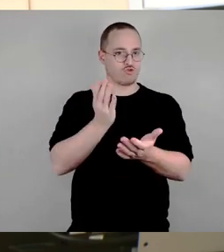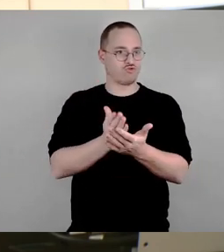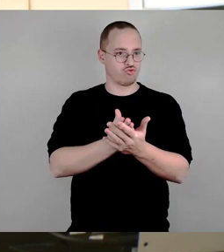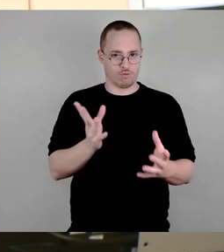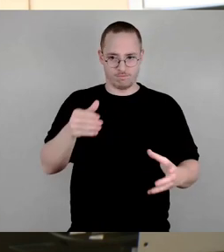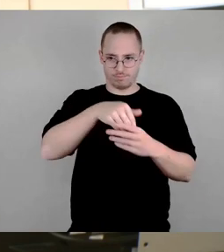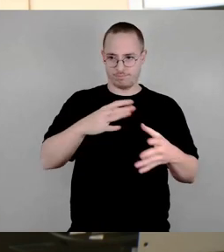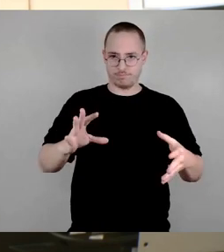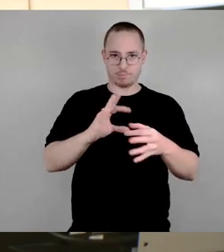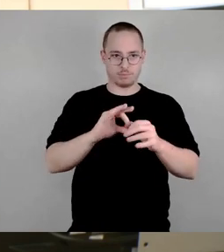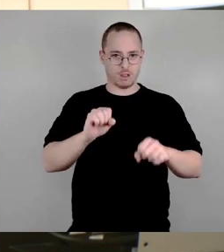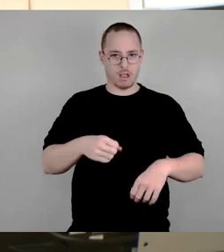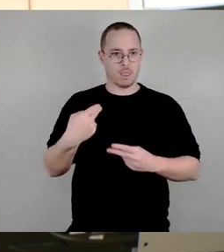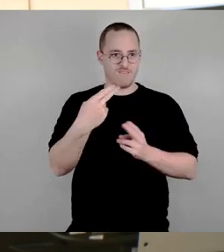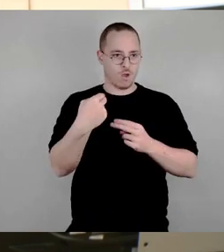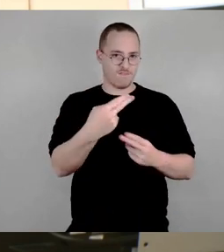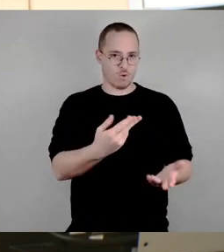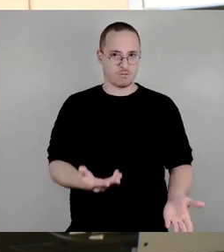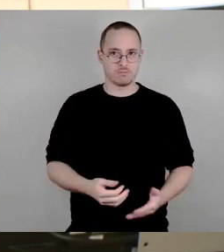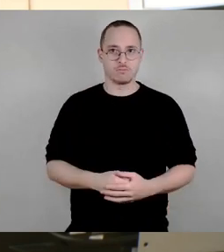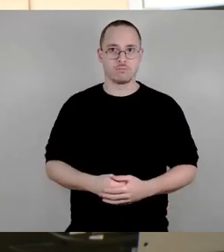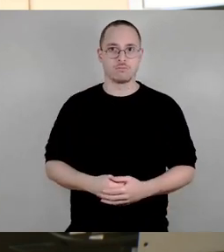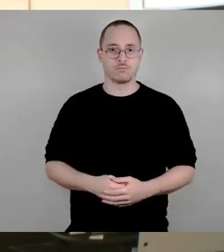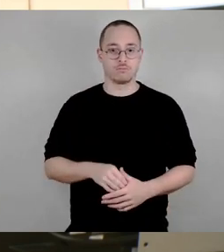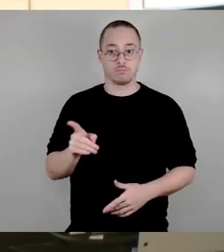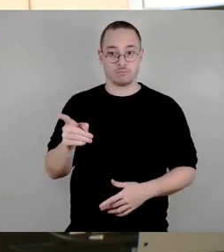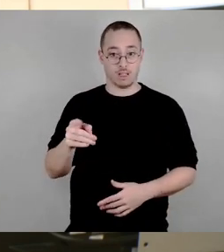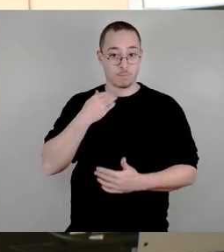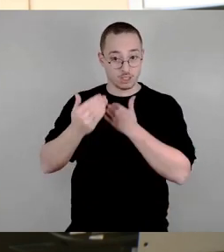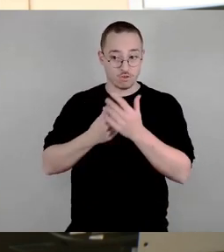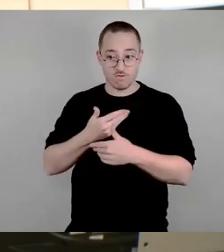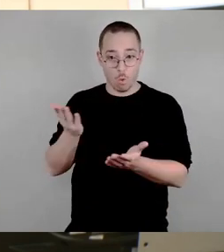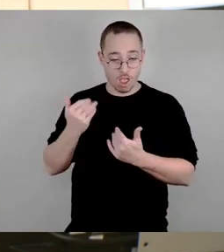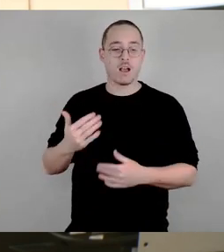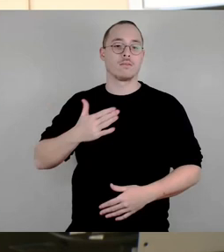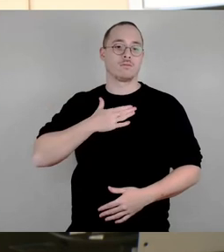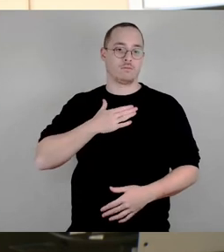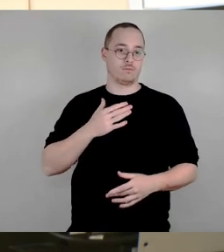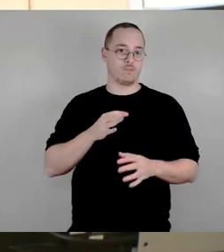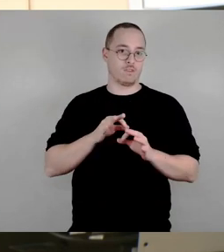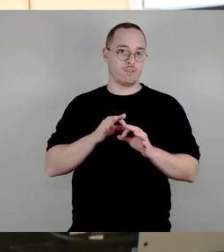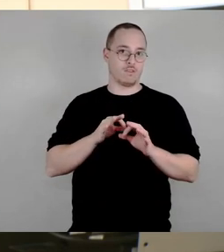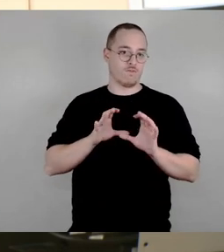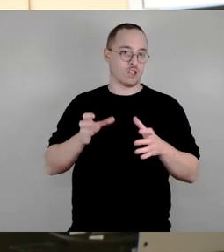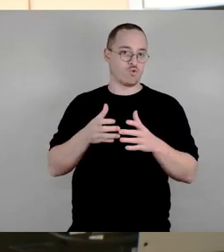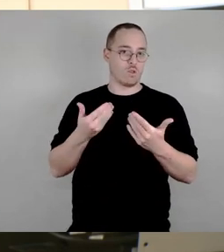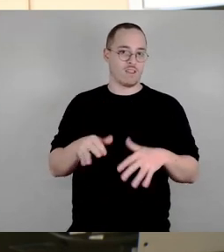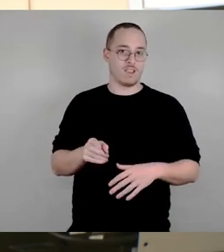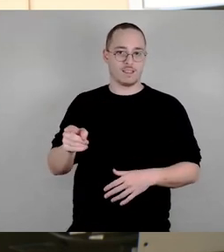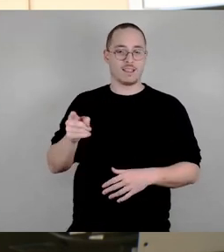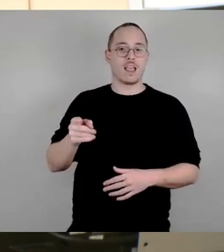Dieser Verkehrssicherheitsbericht geht übrigens zurück auf einen Antrag unserer Fraktion. November 2019 haben wir den gestellt, einer der ersten Anträge hier im Stadtrat,